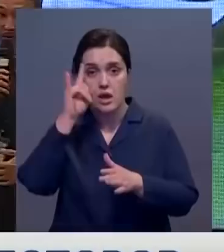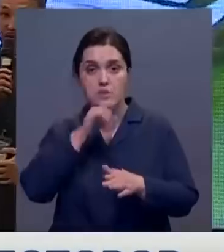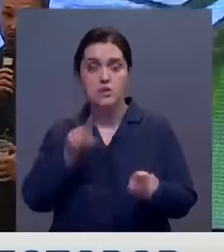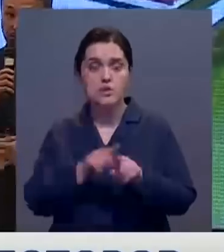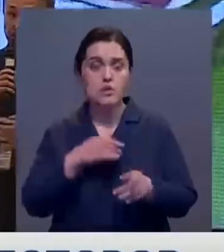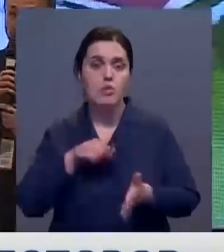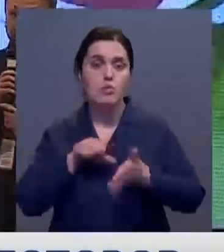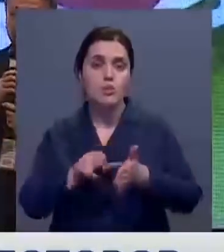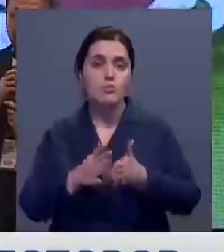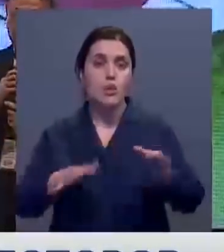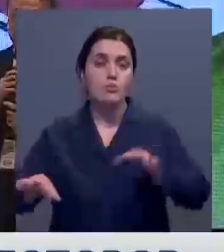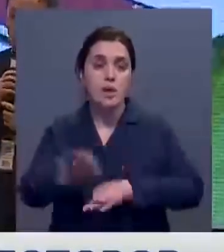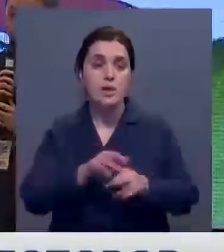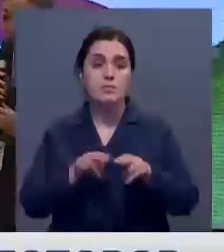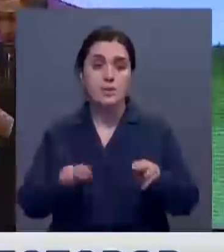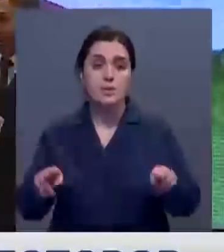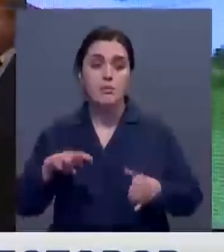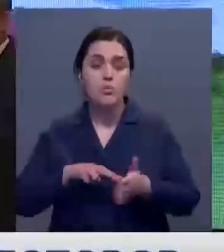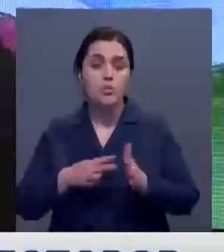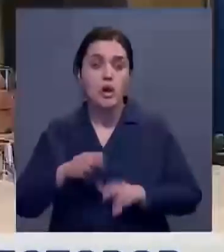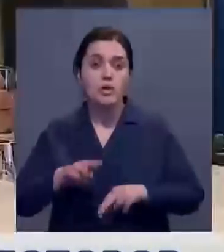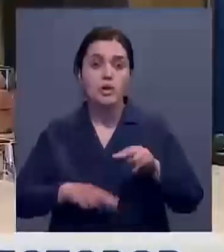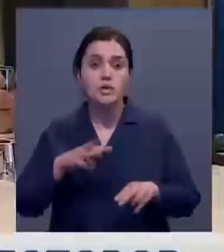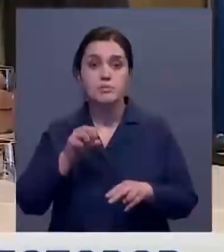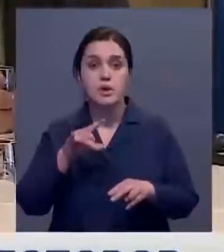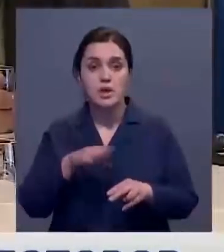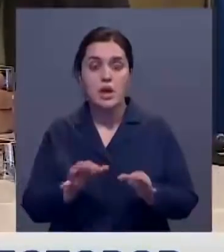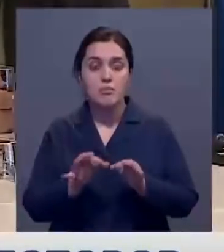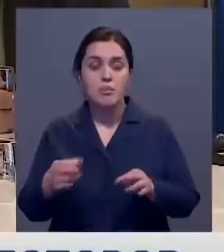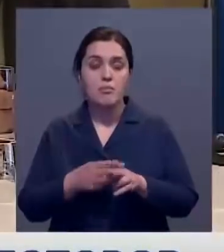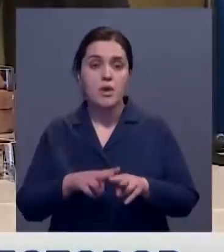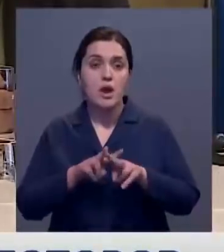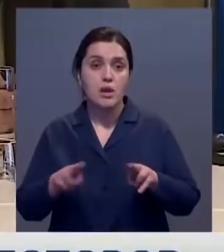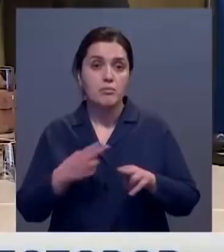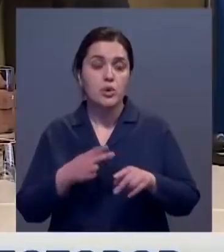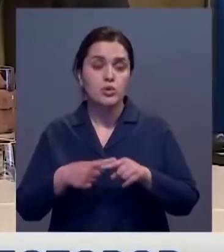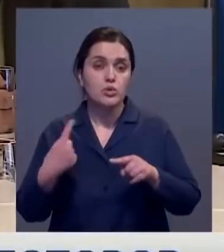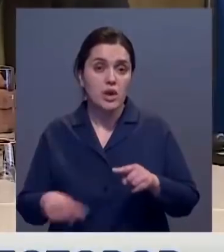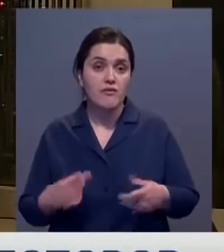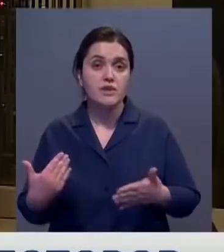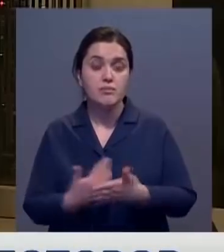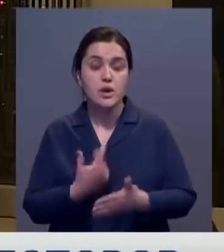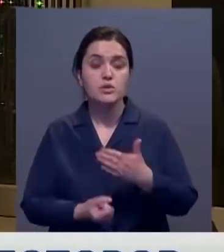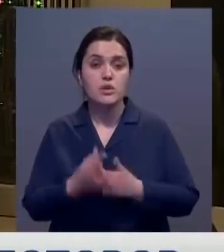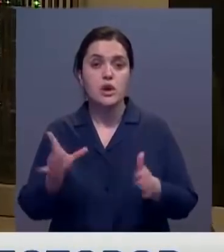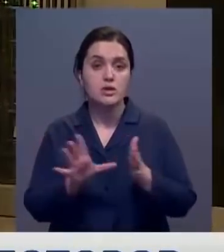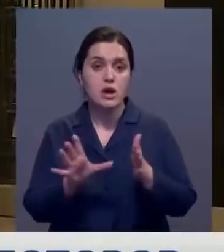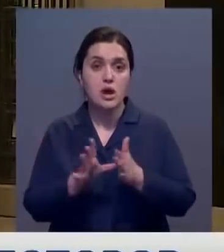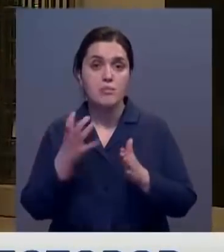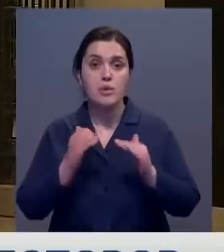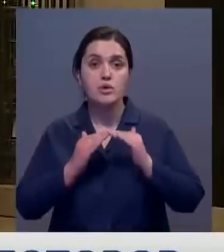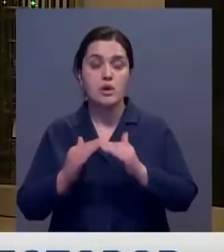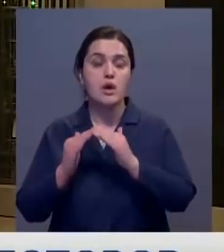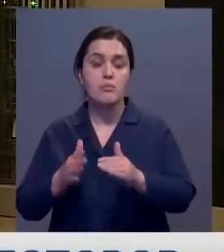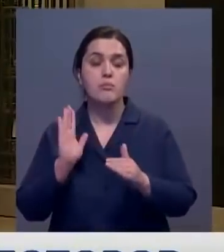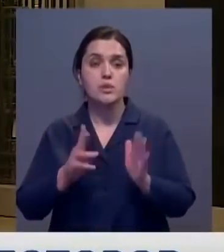проектах. В Петропавловске планируется строительство смарт-микро-айона с альтернативно возобновляемыми источниками энергии. Он будет состоять из 500 коттеджей и 70